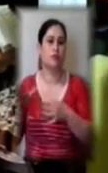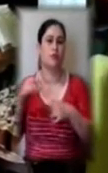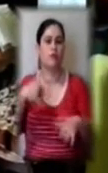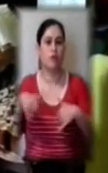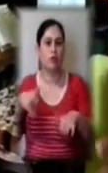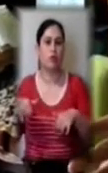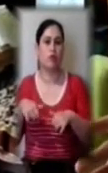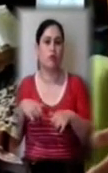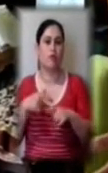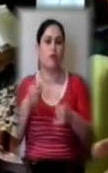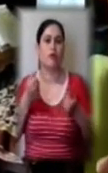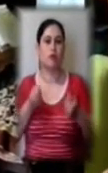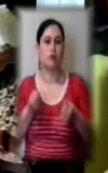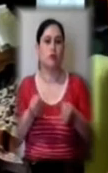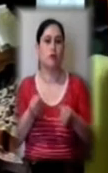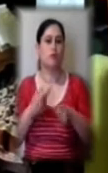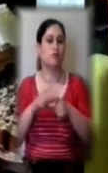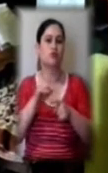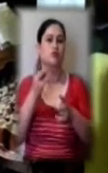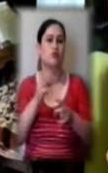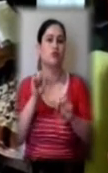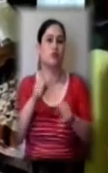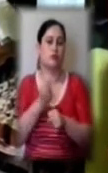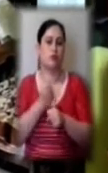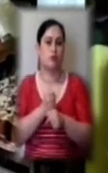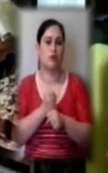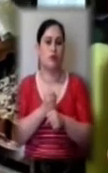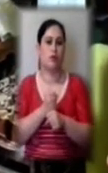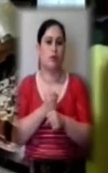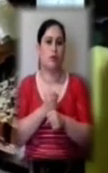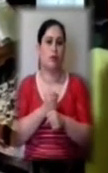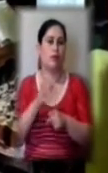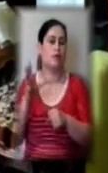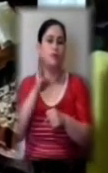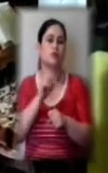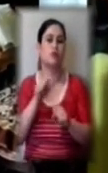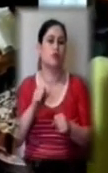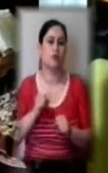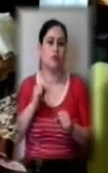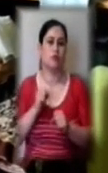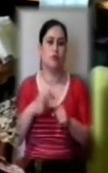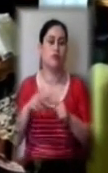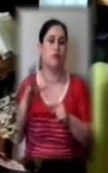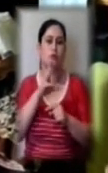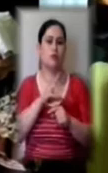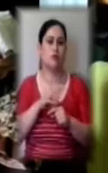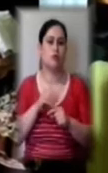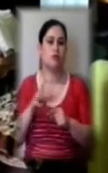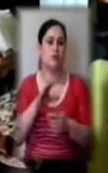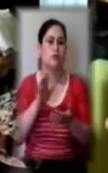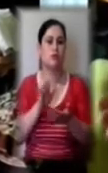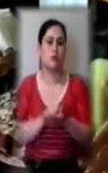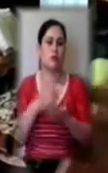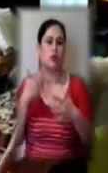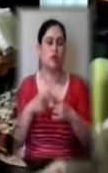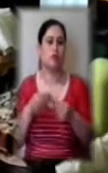кастрюлі, що тільки можна. Все на світі, вже всі йомкості позанімали. Підставляємо,